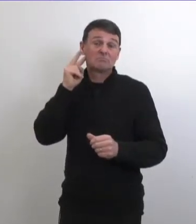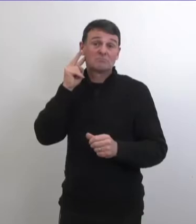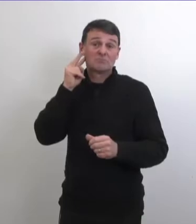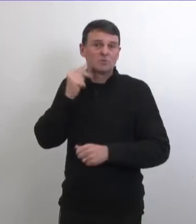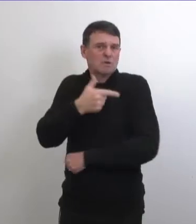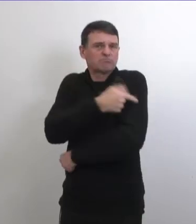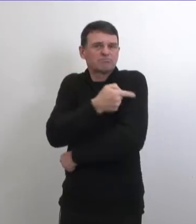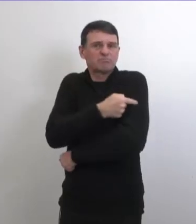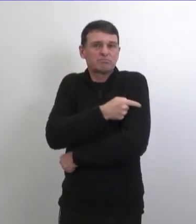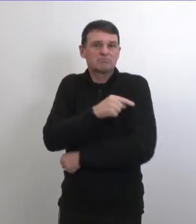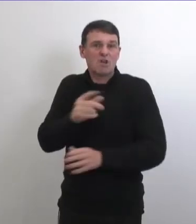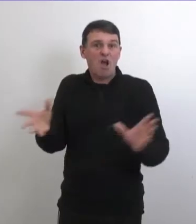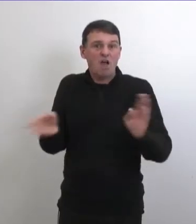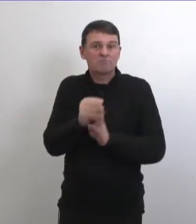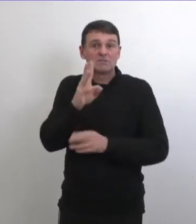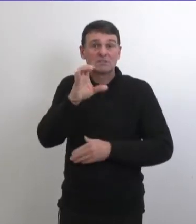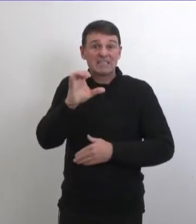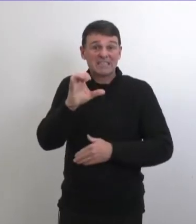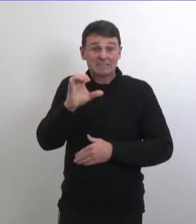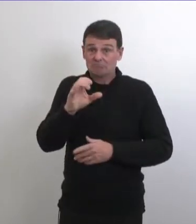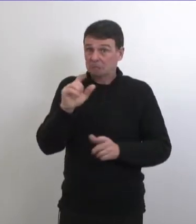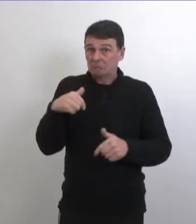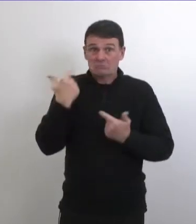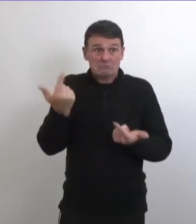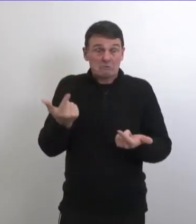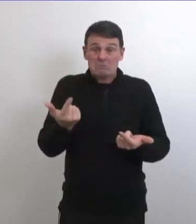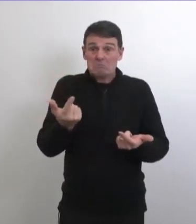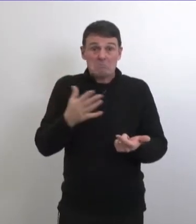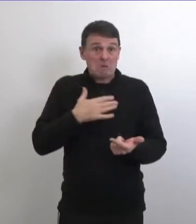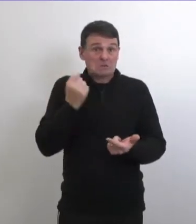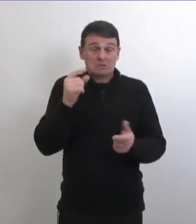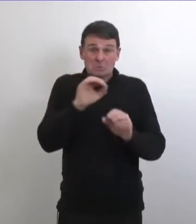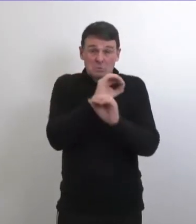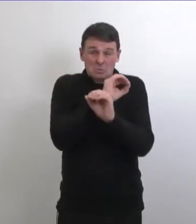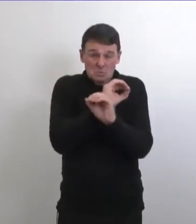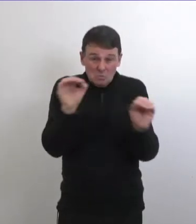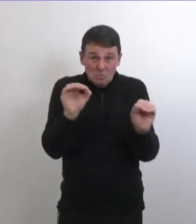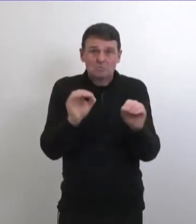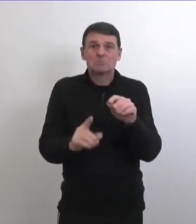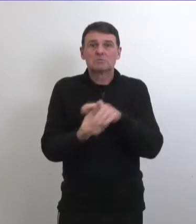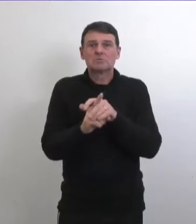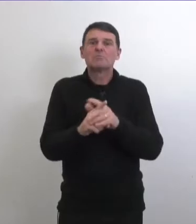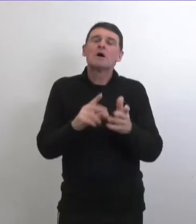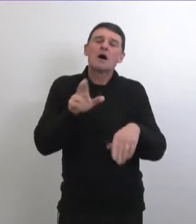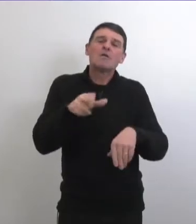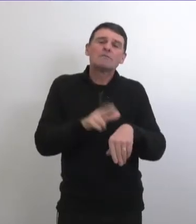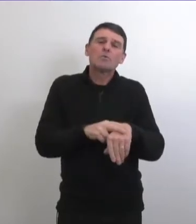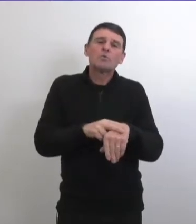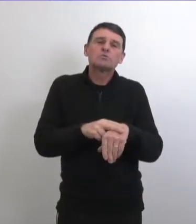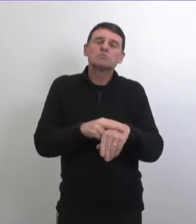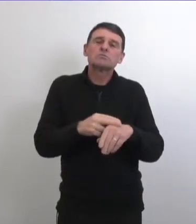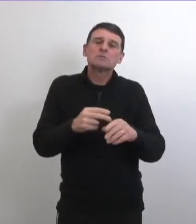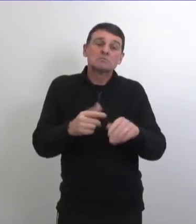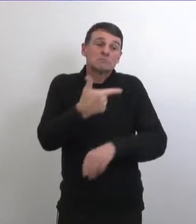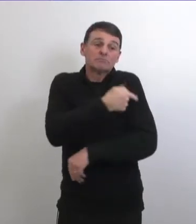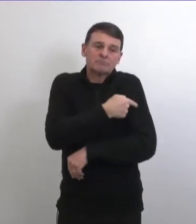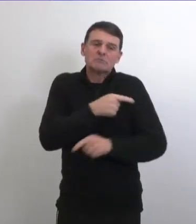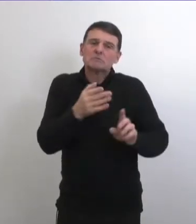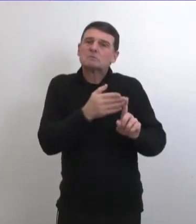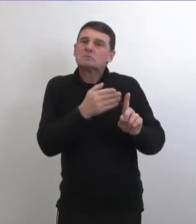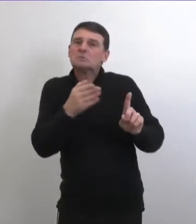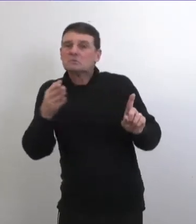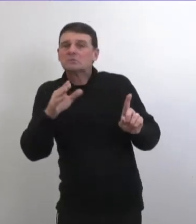avons déjà distribué 60 vaccinations et il n a personne qui a eu de réaction adverse jusqu'à présent bon